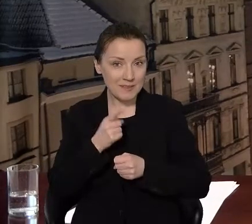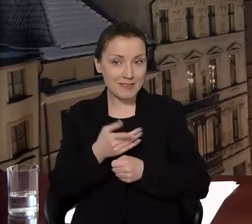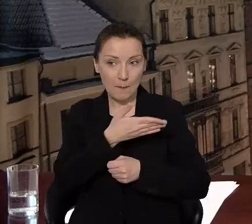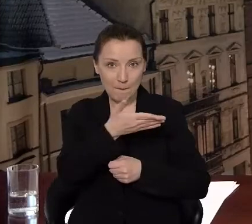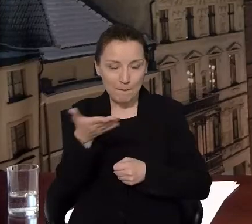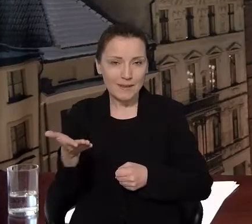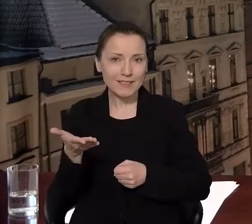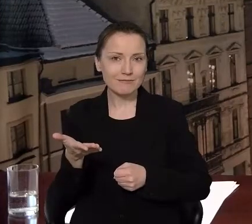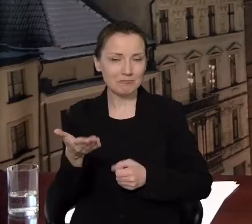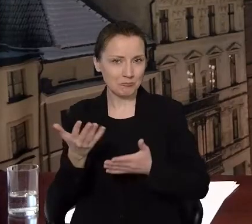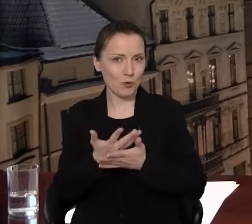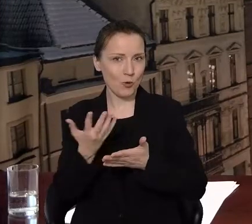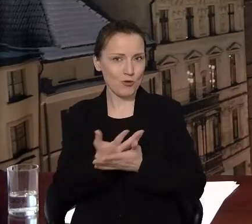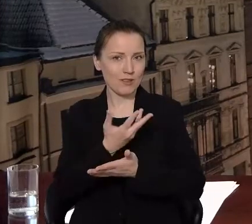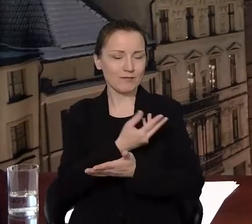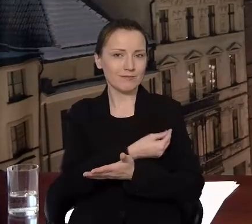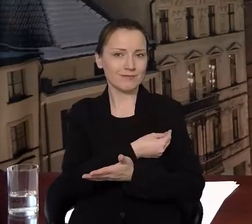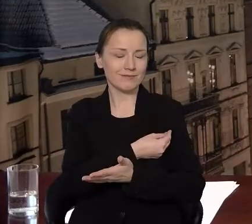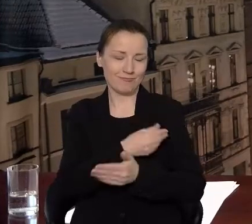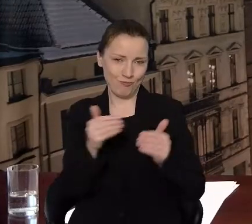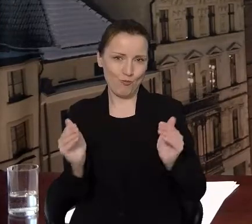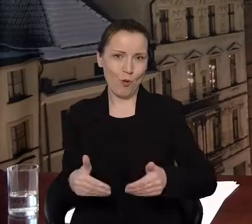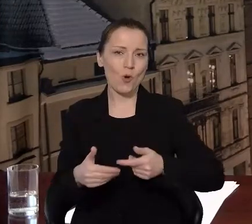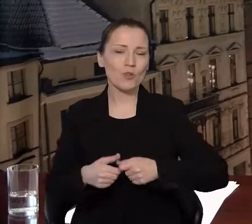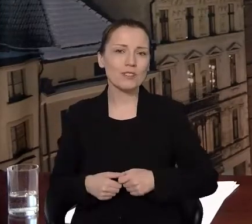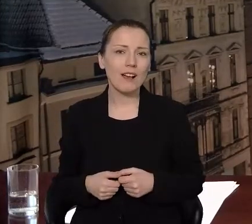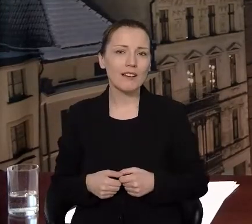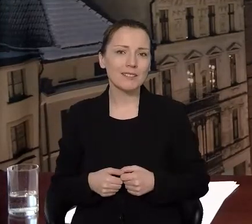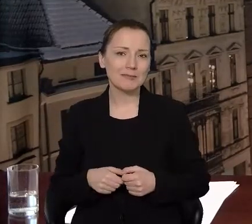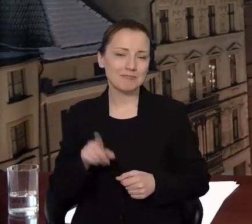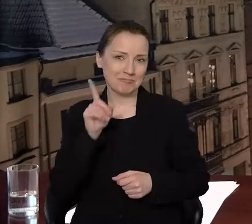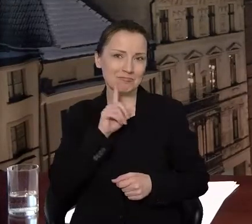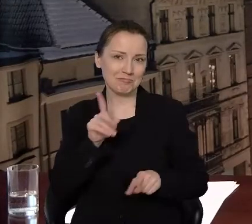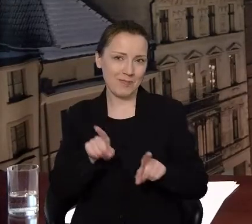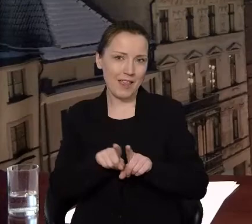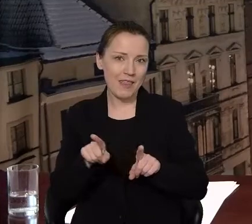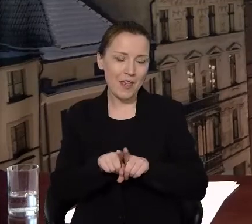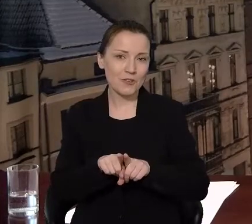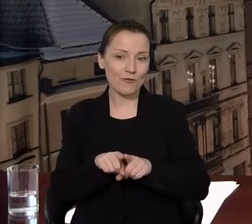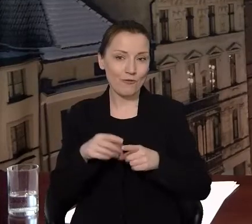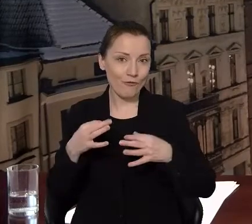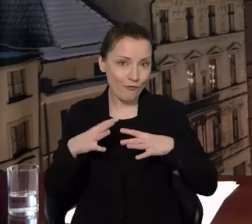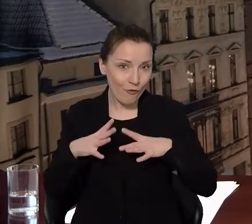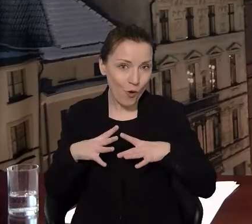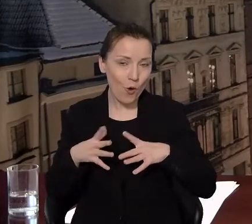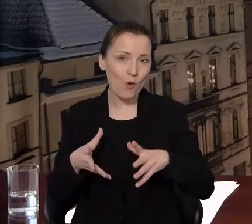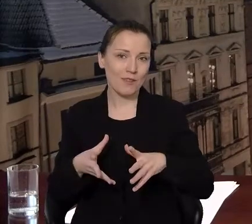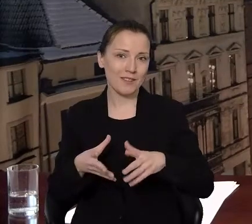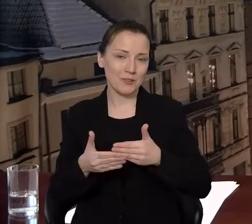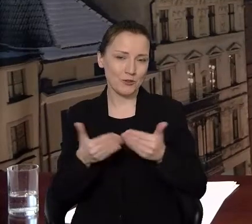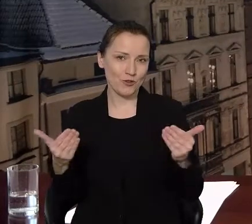Państwa, żeby skorzystać, to są takie możliwości również w dni świąteczne i wolne od pracy.